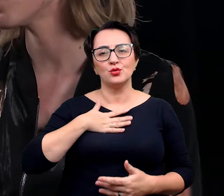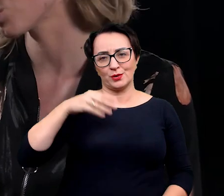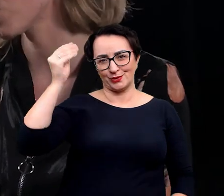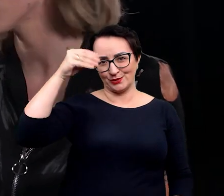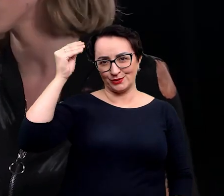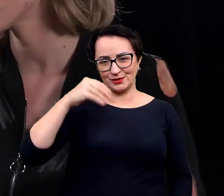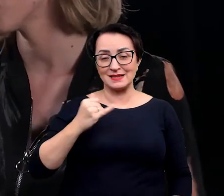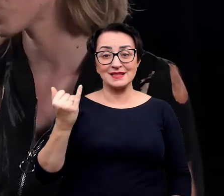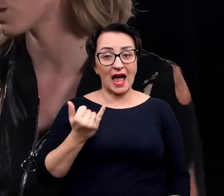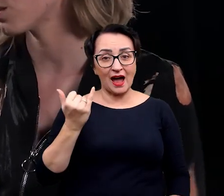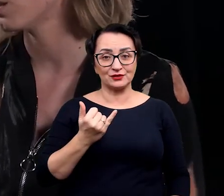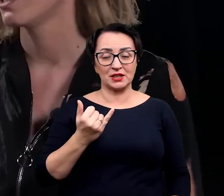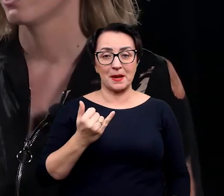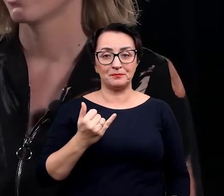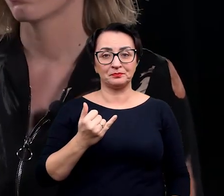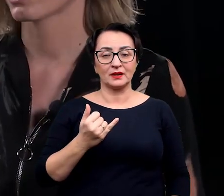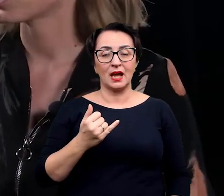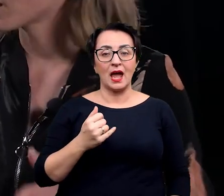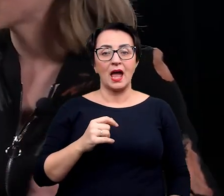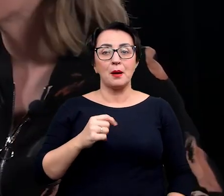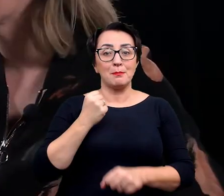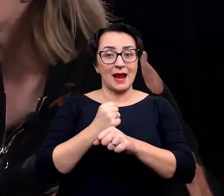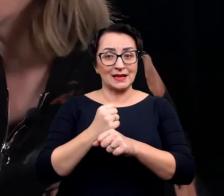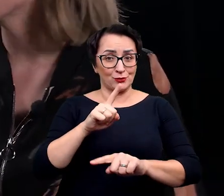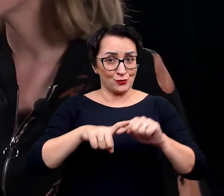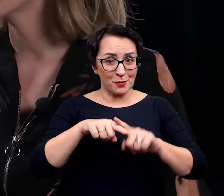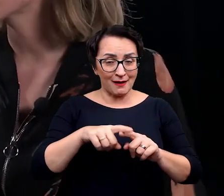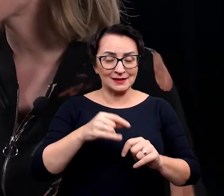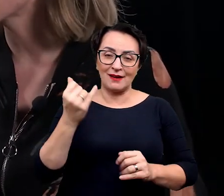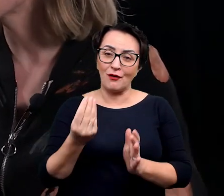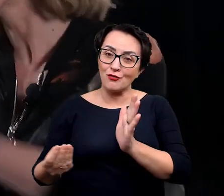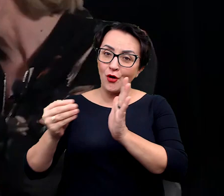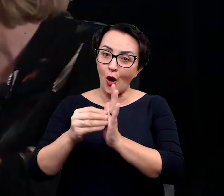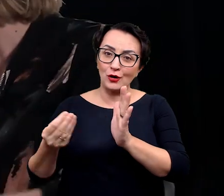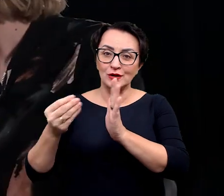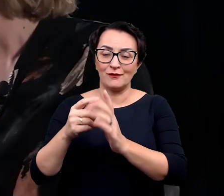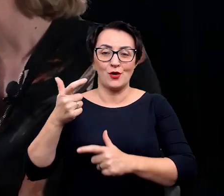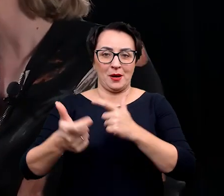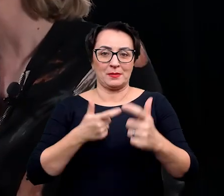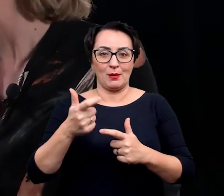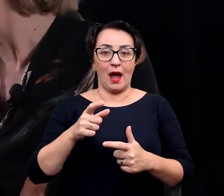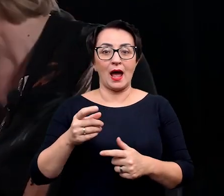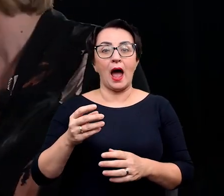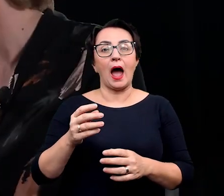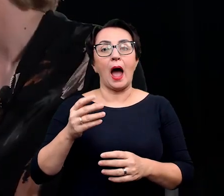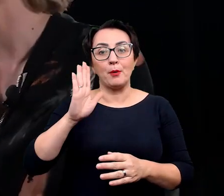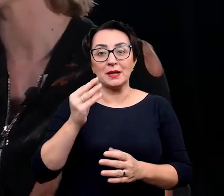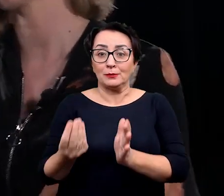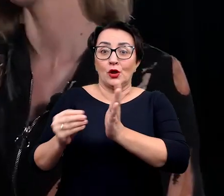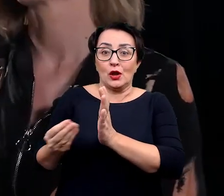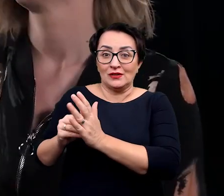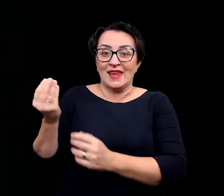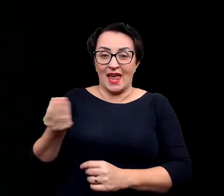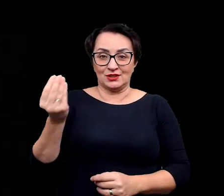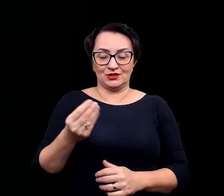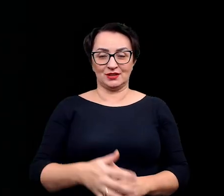się lubię uczyć. Zawsze oprócz tego, oprócz jakiejś legalnej pracy, robiłam jeszcze coś na boku, a z tego na boku było coś jeszcze na boku.